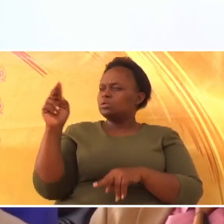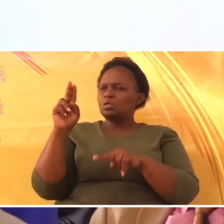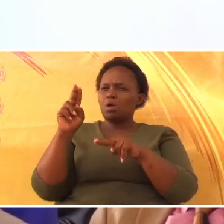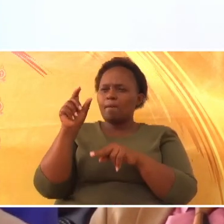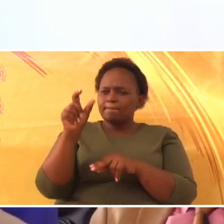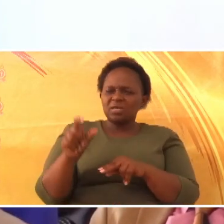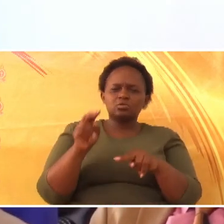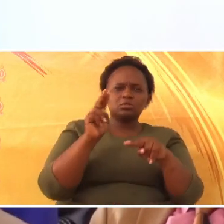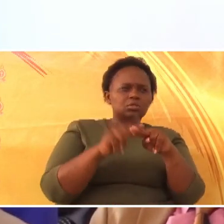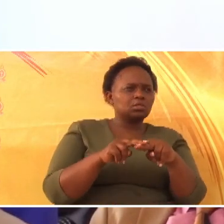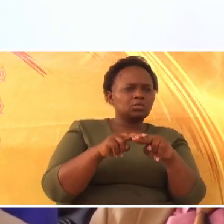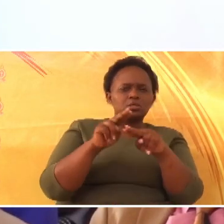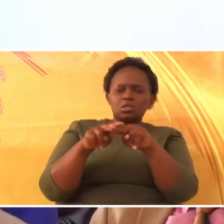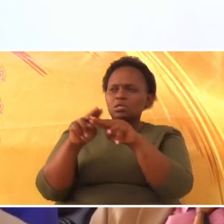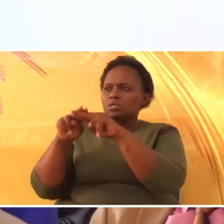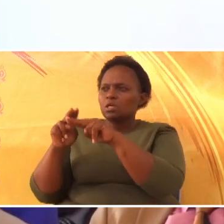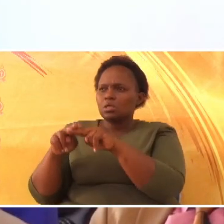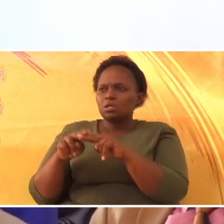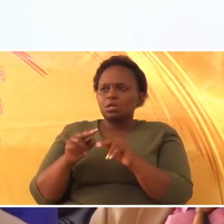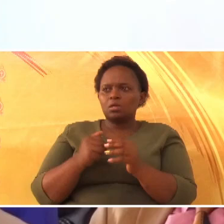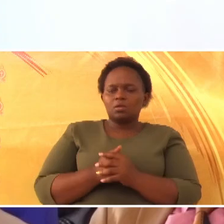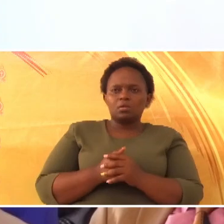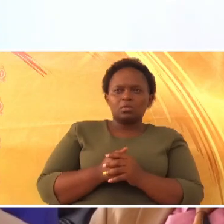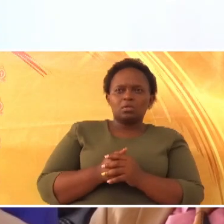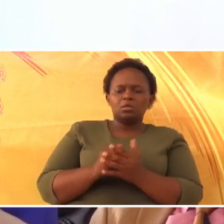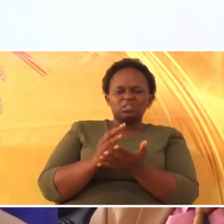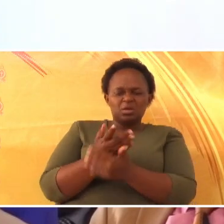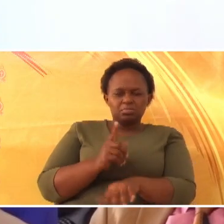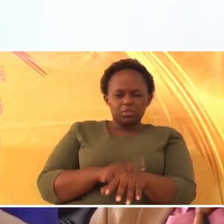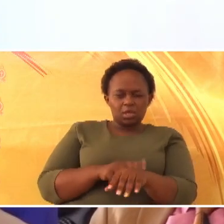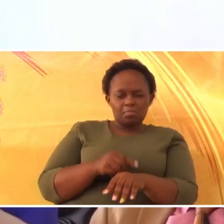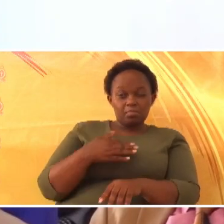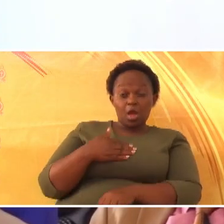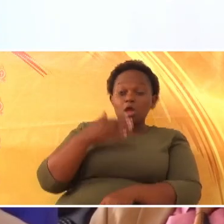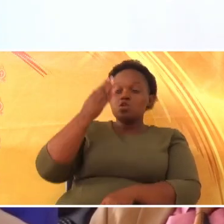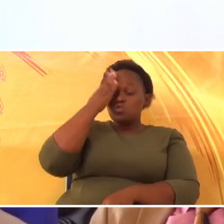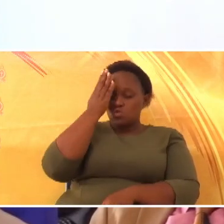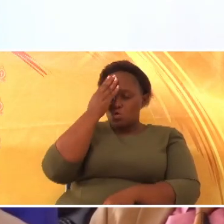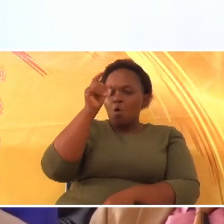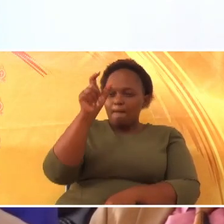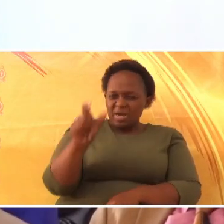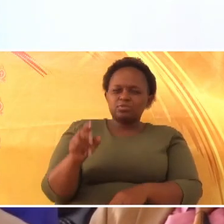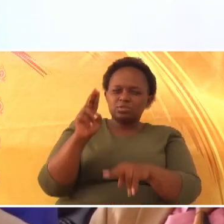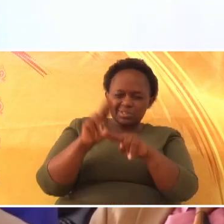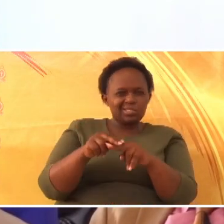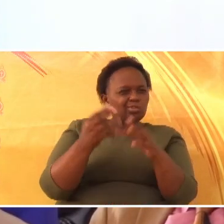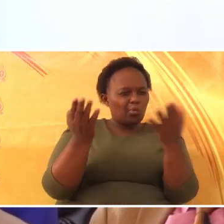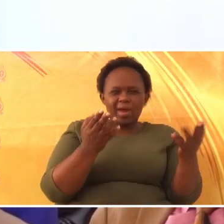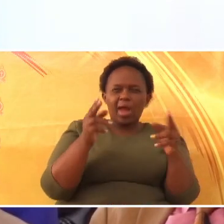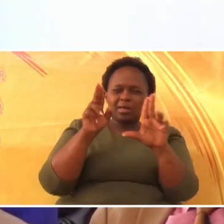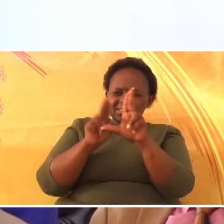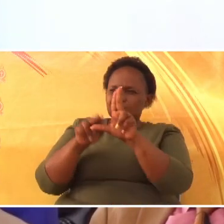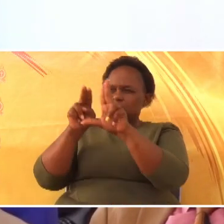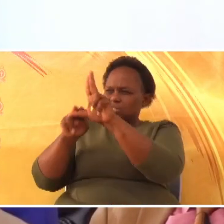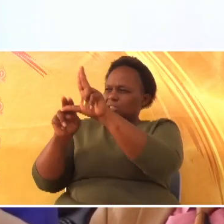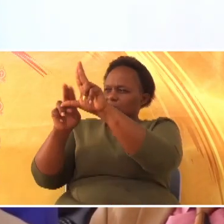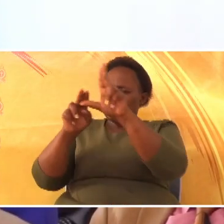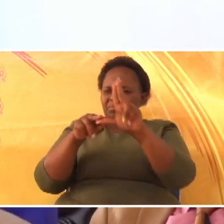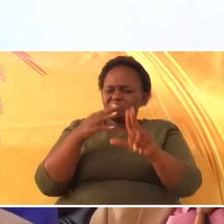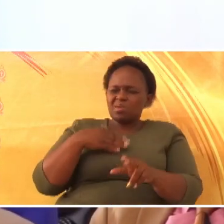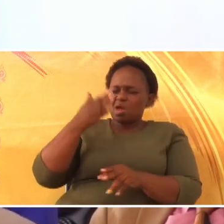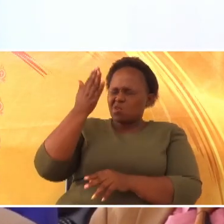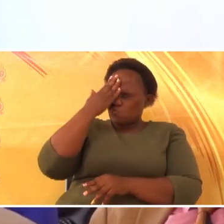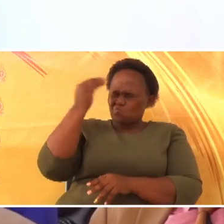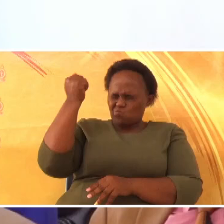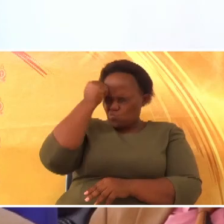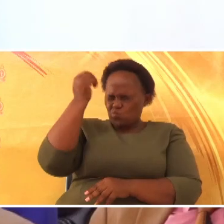mimi katika parokia yangu, mimi huangalia, nasema, huyu anakawapi, huyu anajua, huyu anajua, ni nani anakawapale. I know